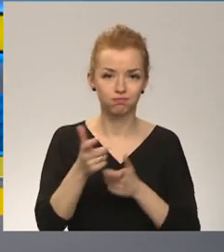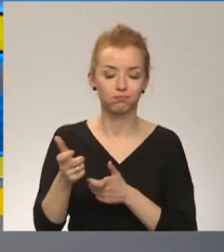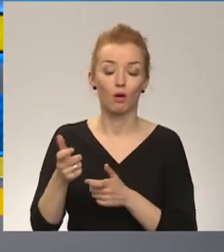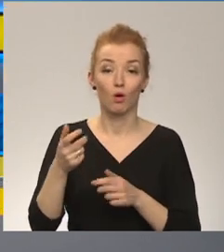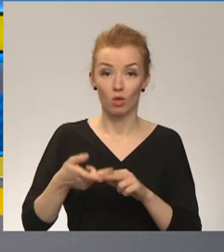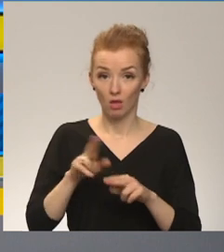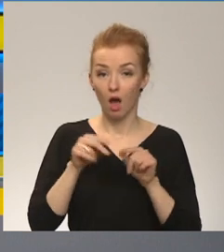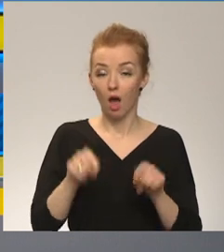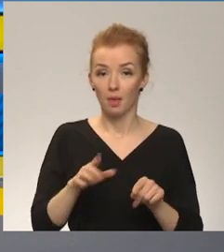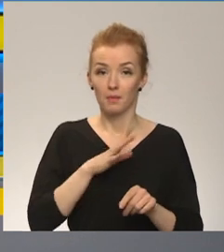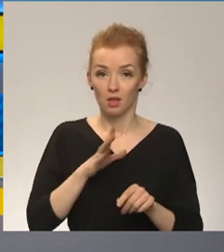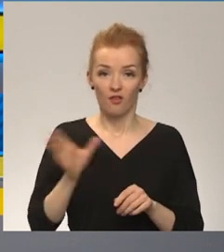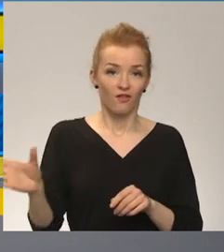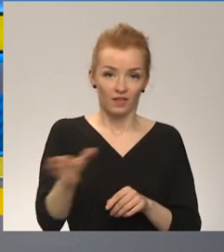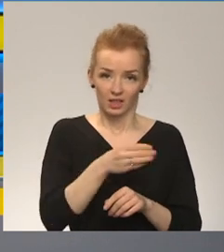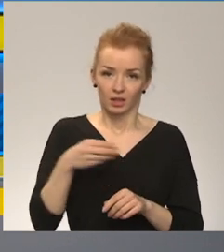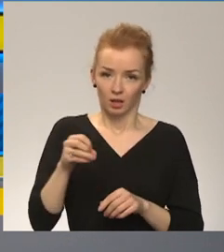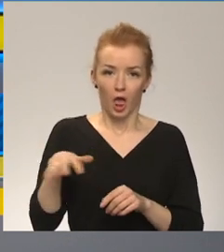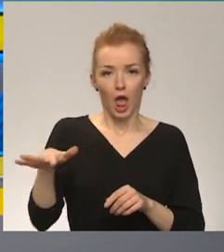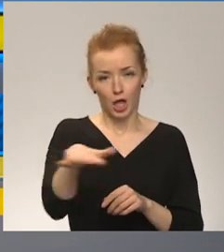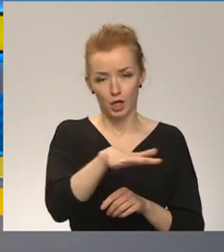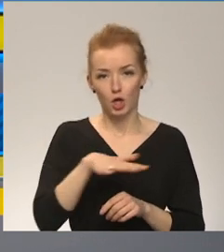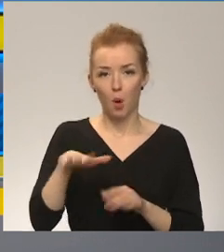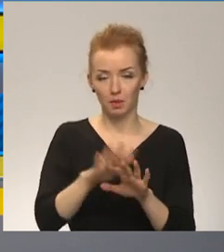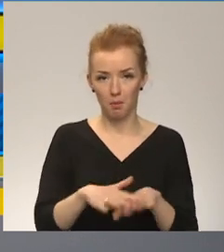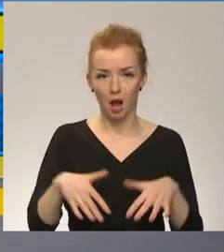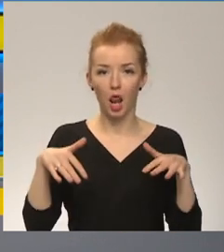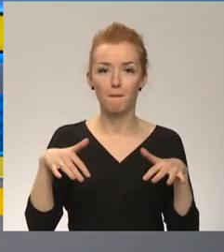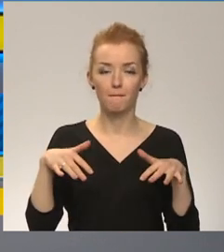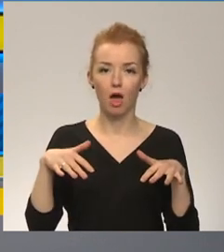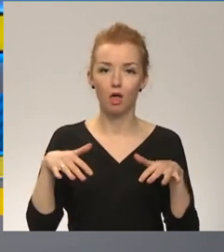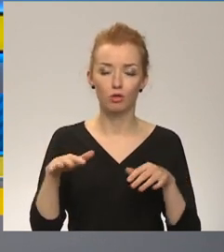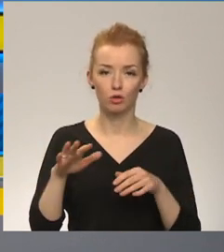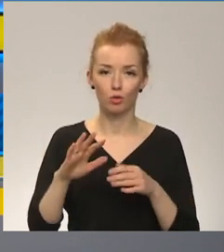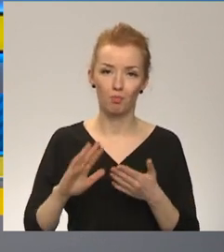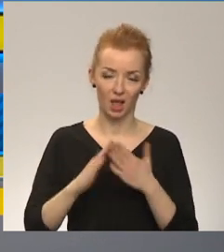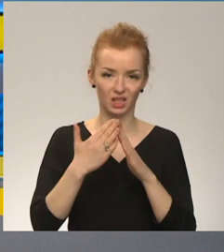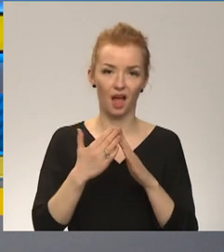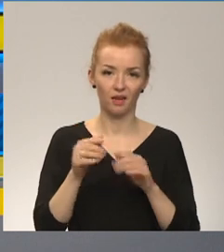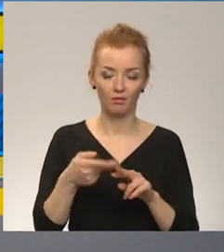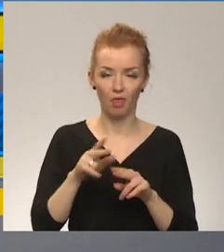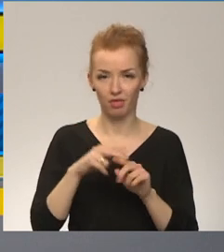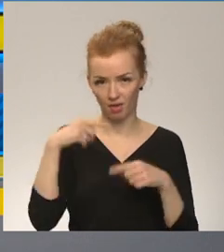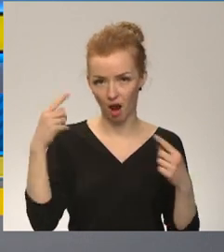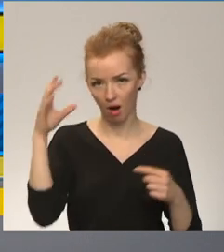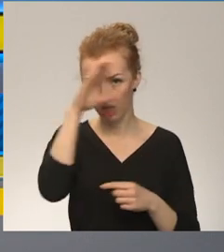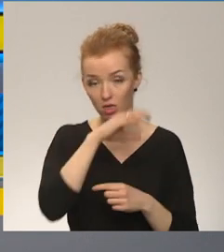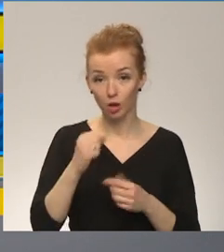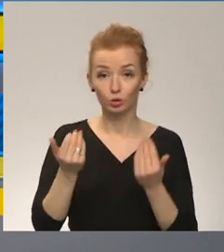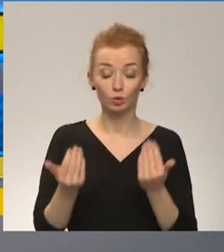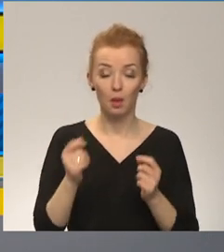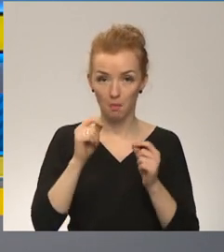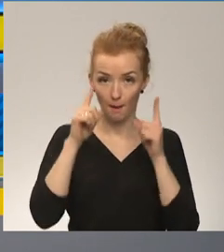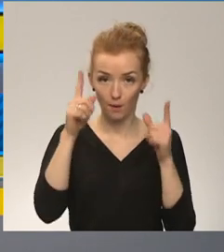noteikti bija naktis visās Eiropas parlamentu galvaspilsētās. Es domāju, ka šodien, pamostoties daudz,